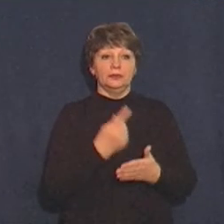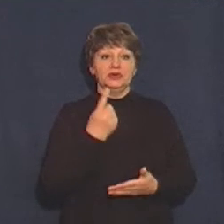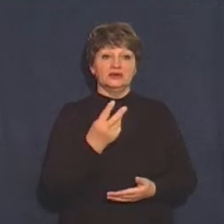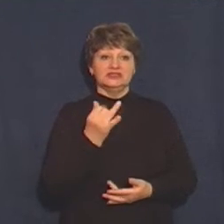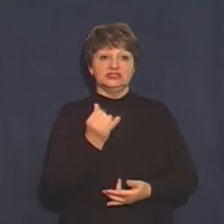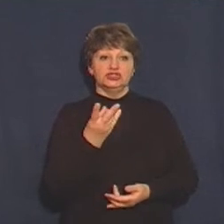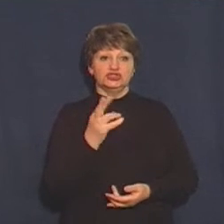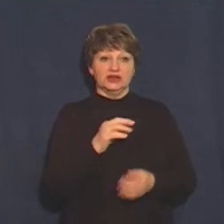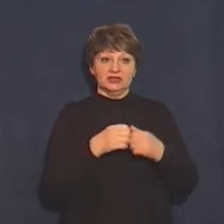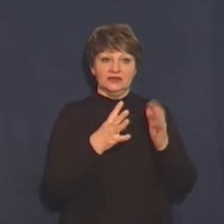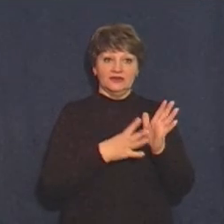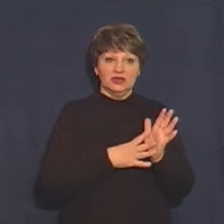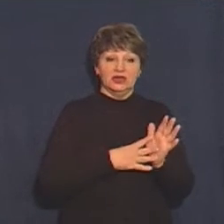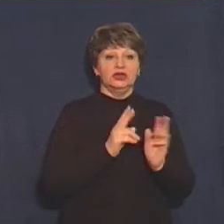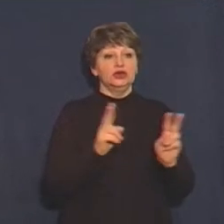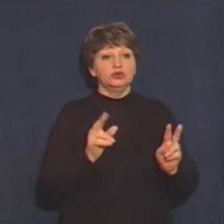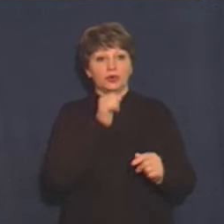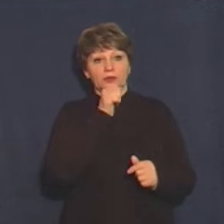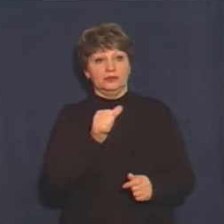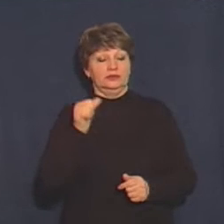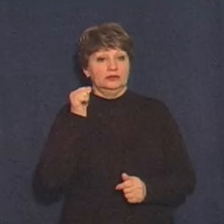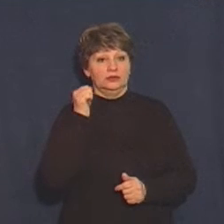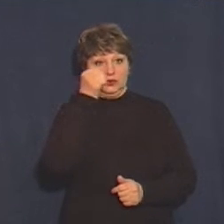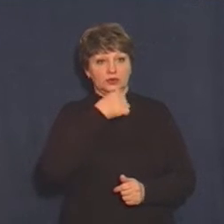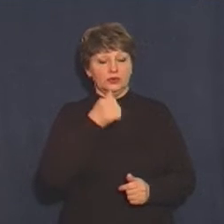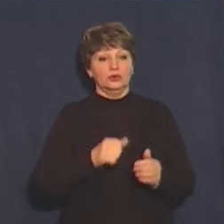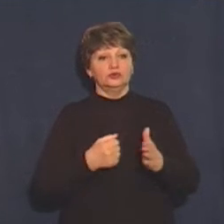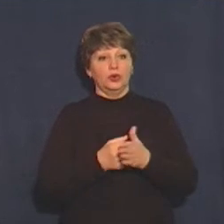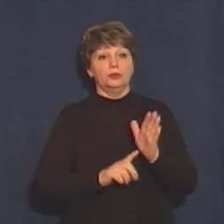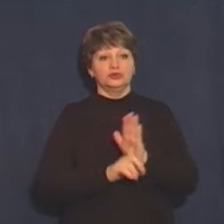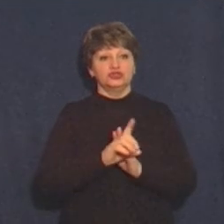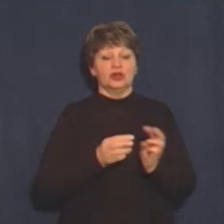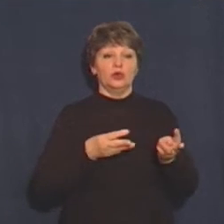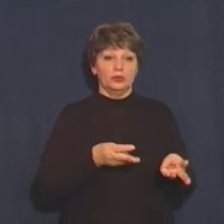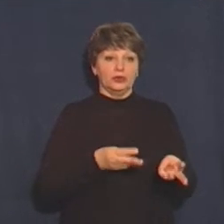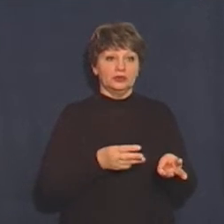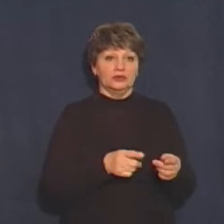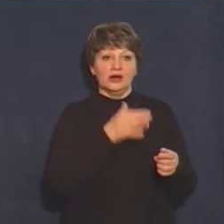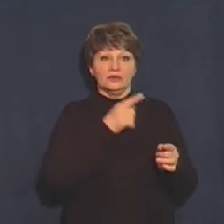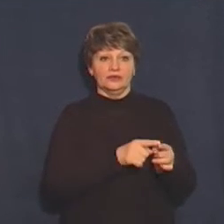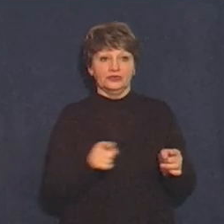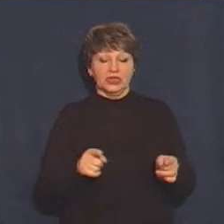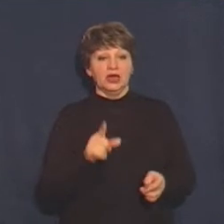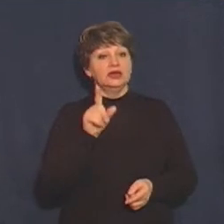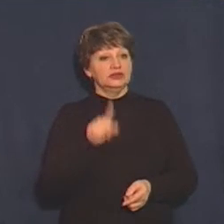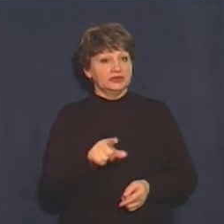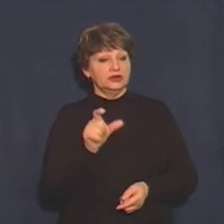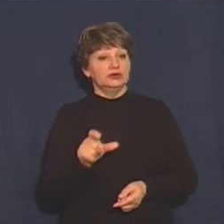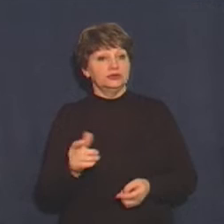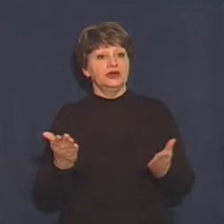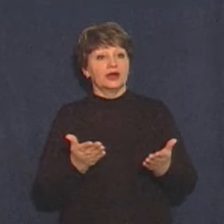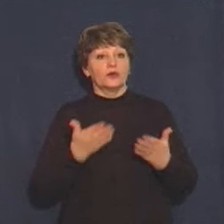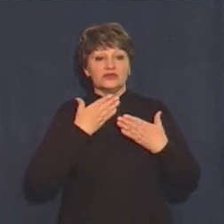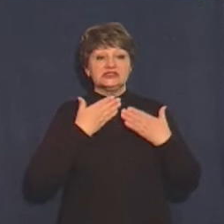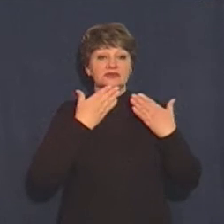ті, хто звернулися минулому році на початок опального сезону. Ті люди, які звернулися до органів соцзахисту з